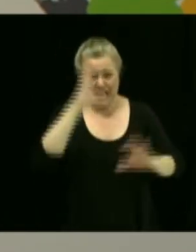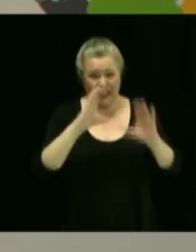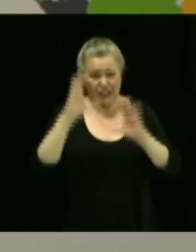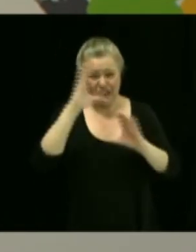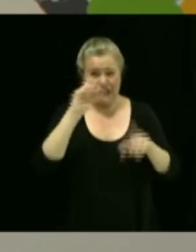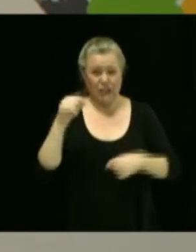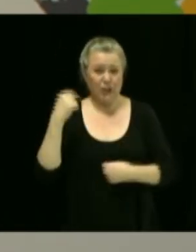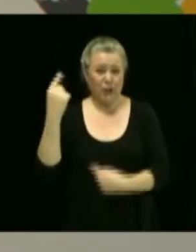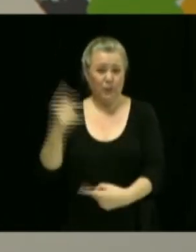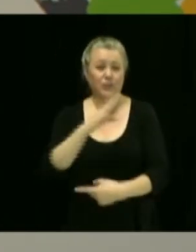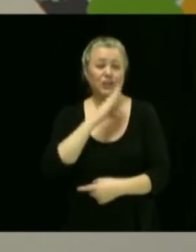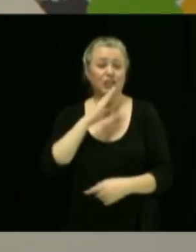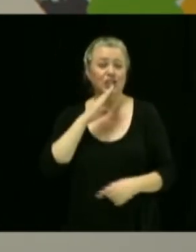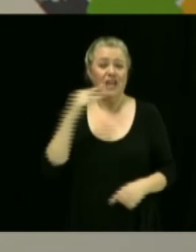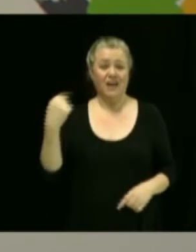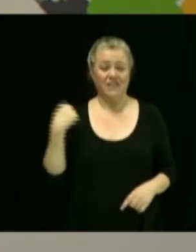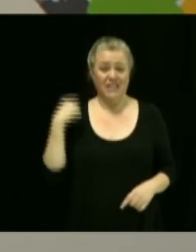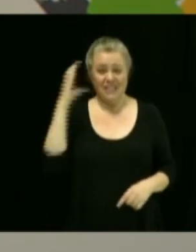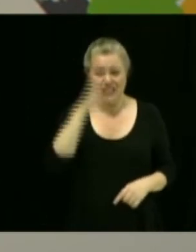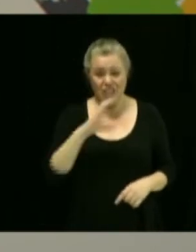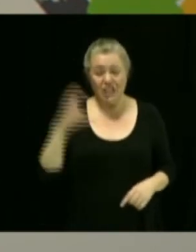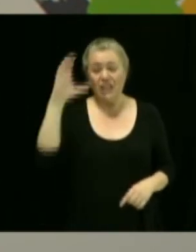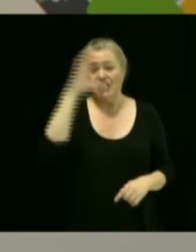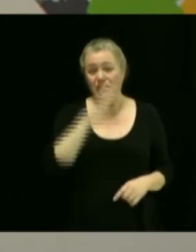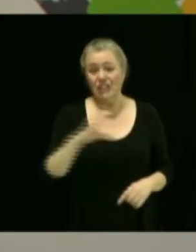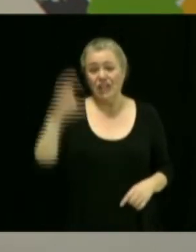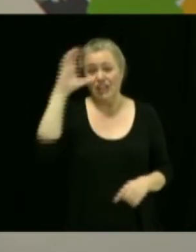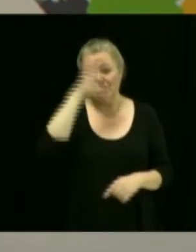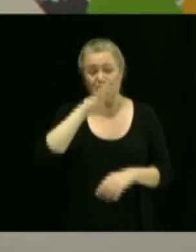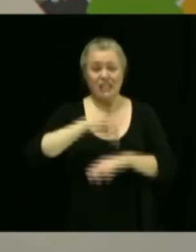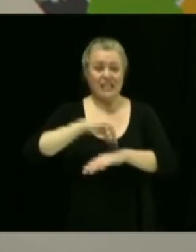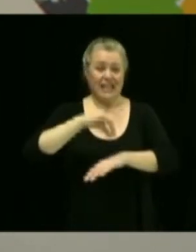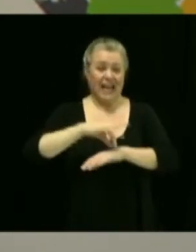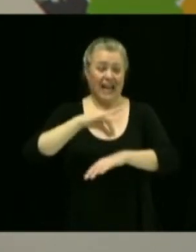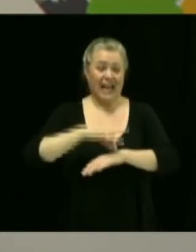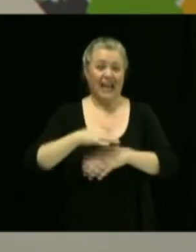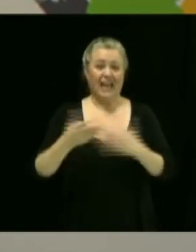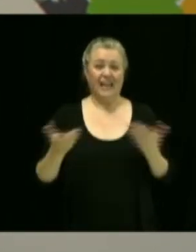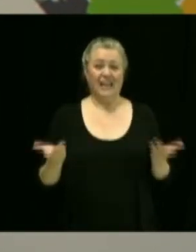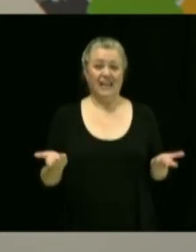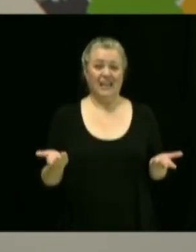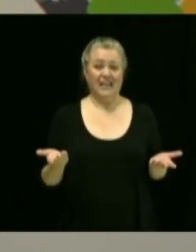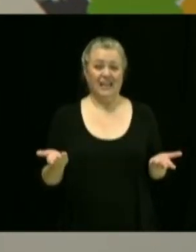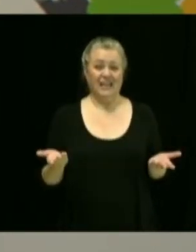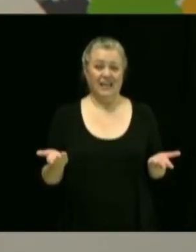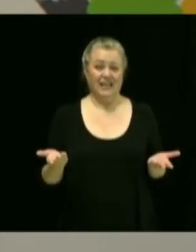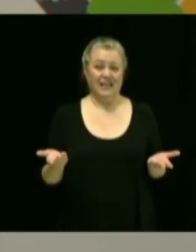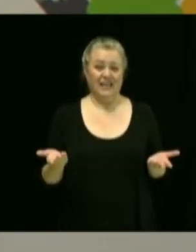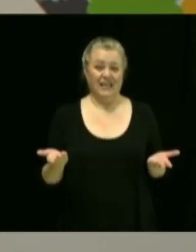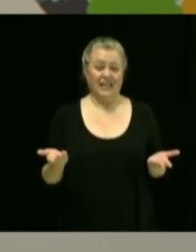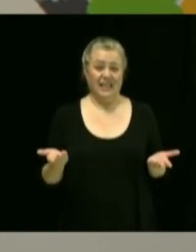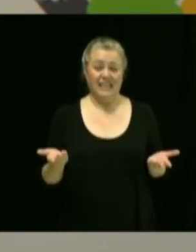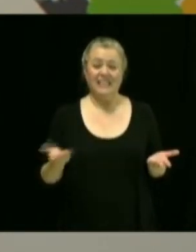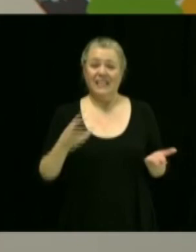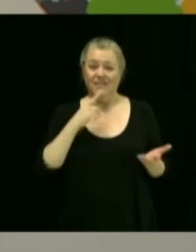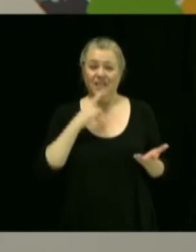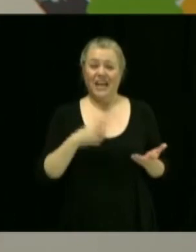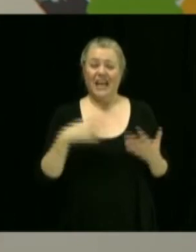janvier dernier que je recherche activement des terrains, ce fut un